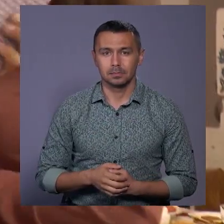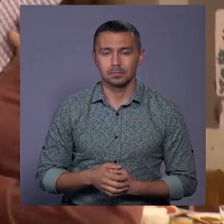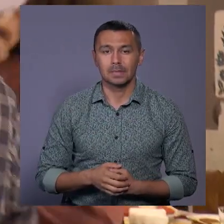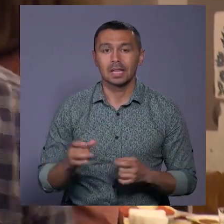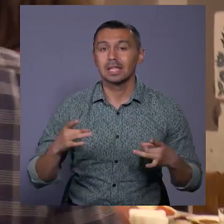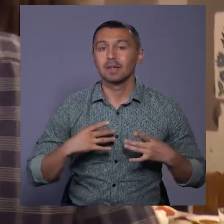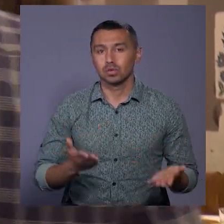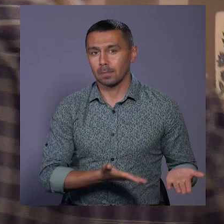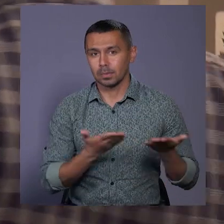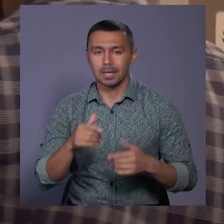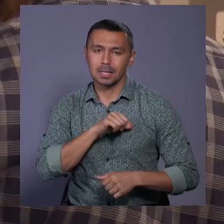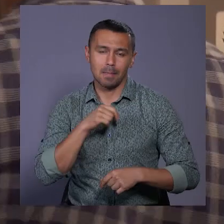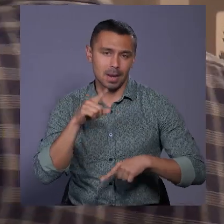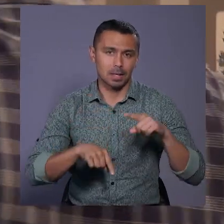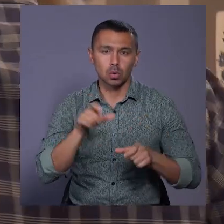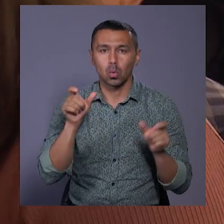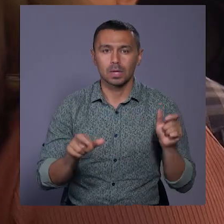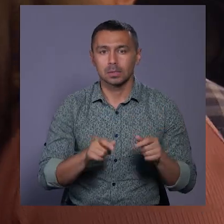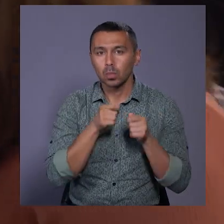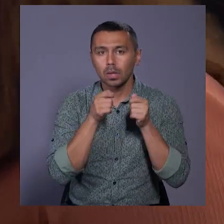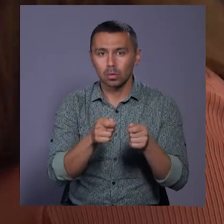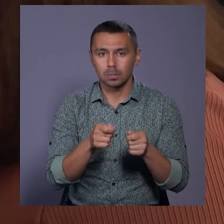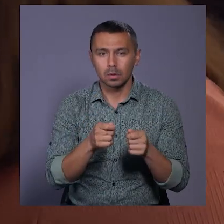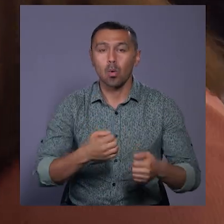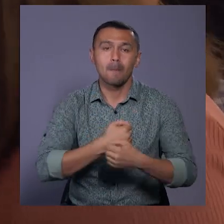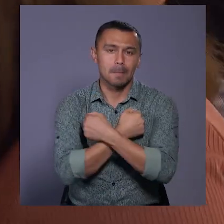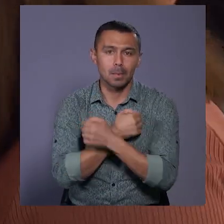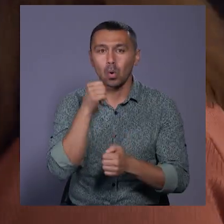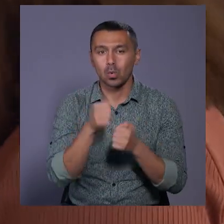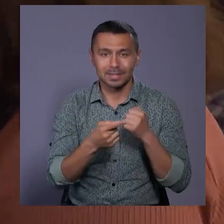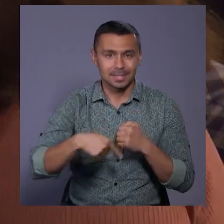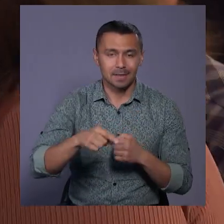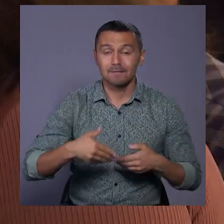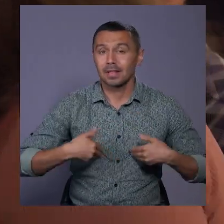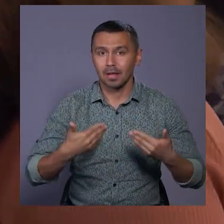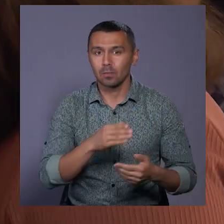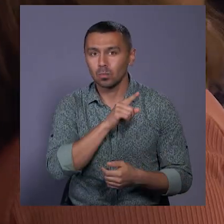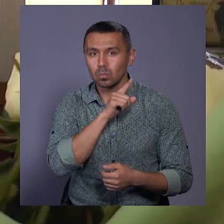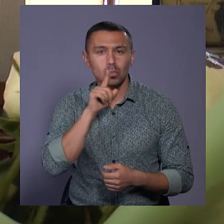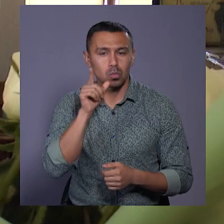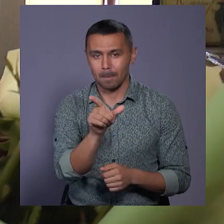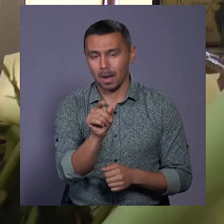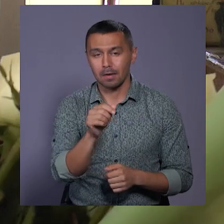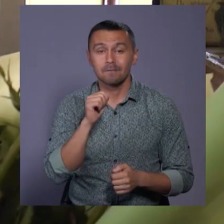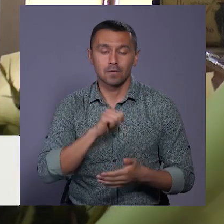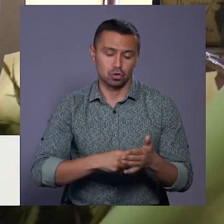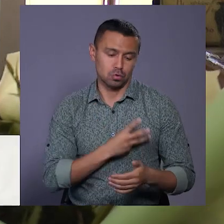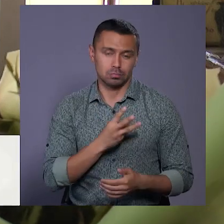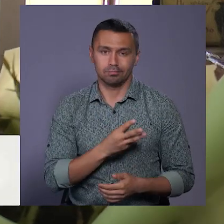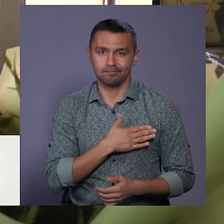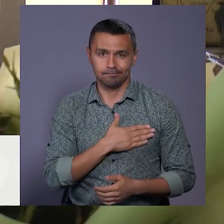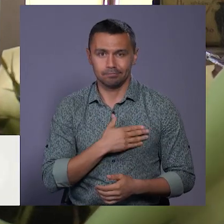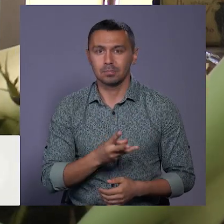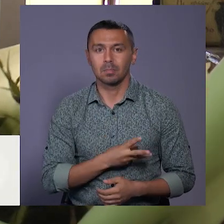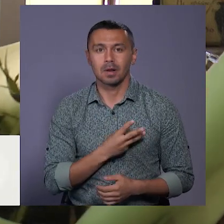На свято запросили найрідніших людей. З подарунками та обіймами кожен із них вітав молодят. Від щирої душі бажаємо